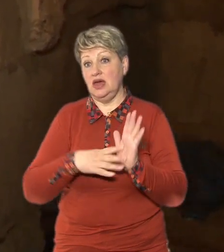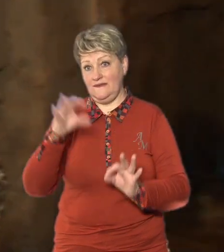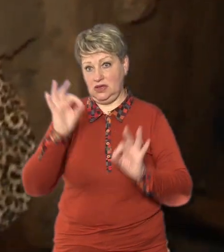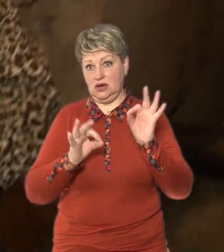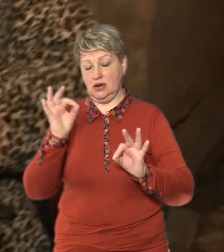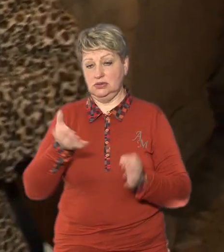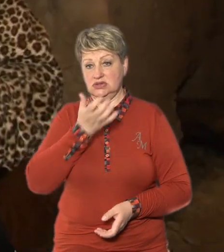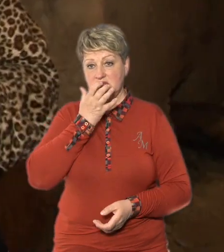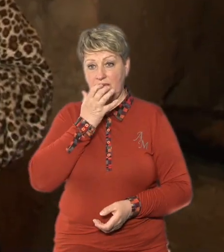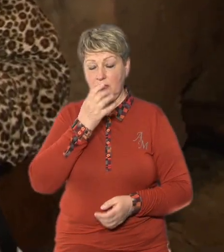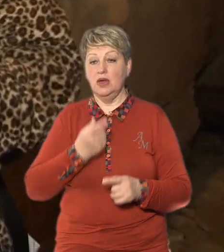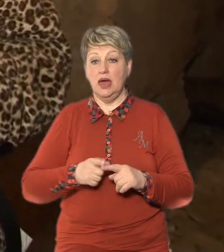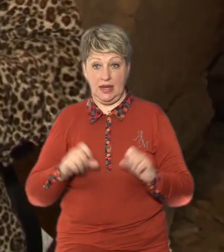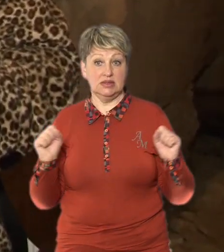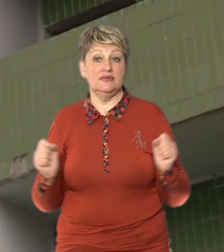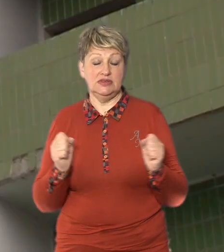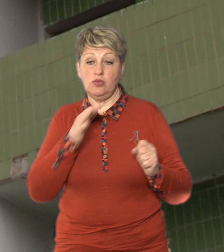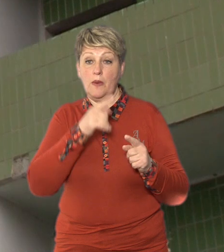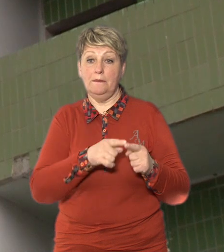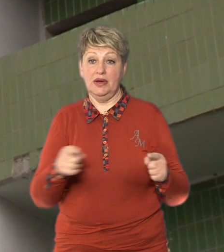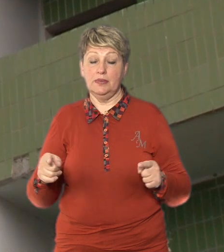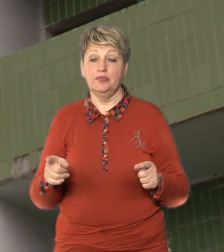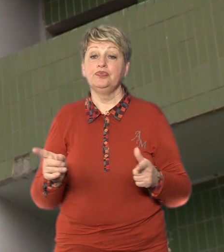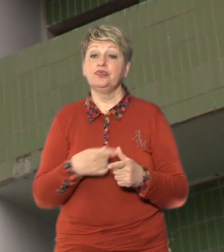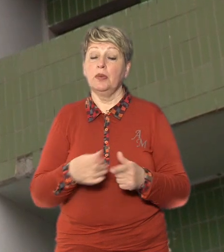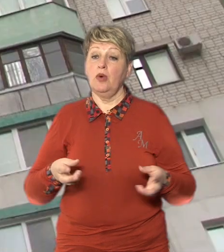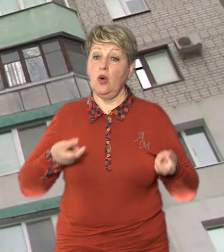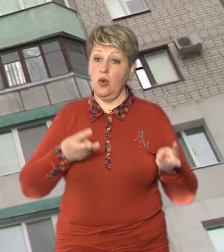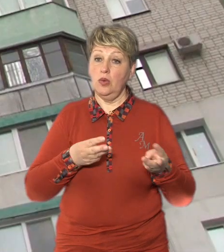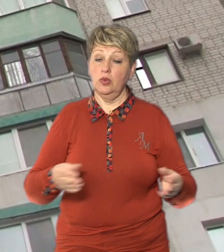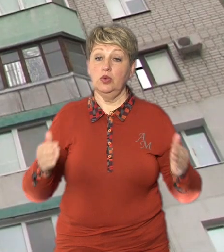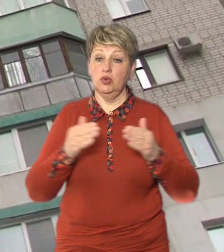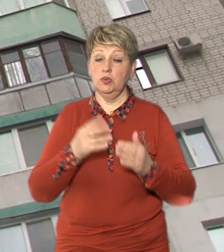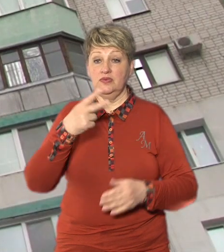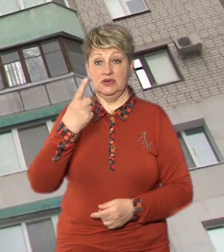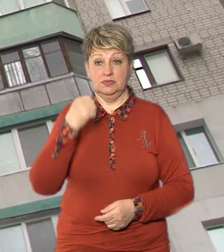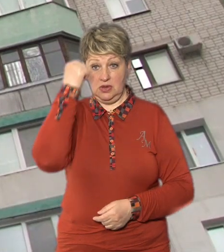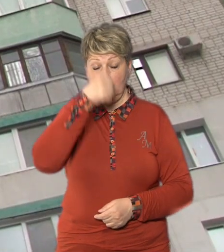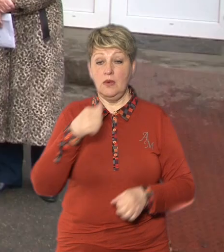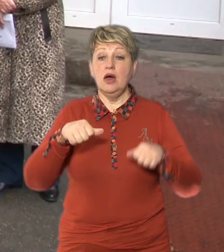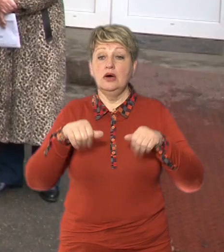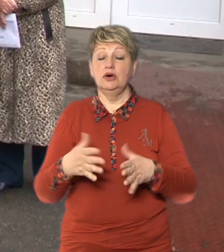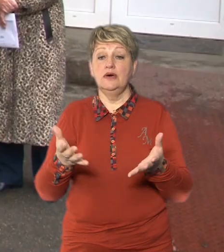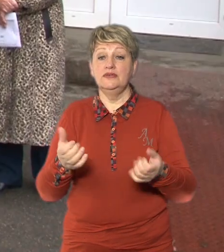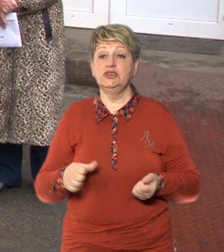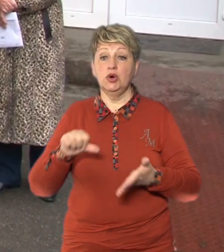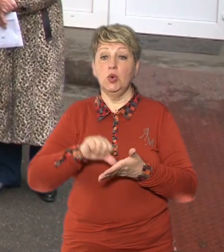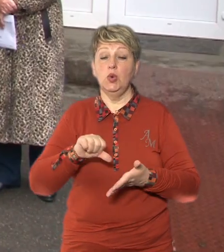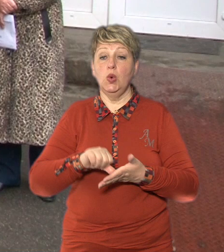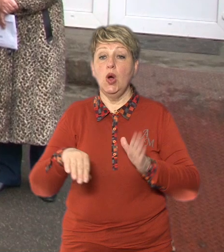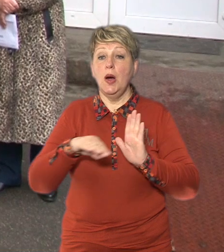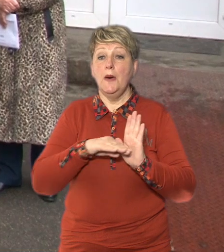тепла Це взимовий період Аби утеплити будинок, 2021 році вони вирішили взяти участь у програмі